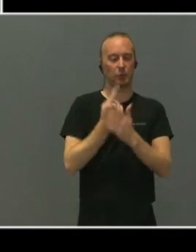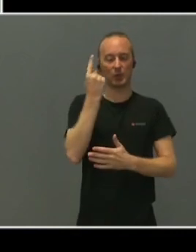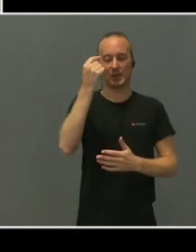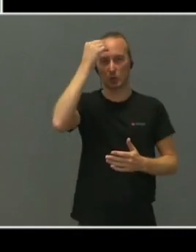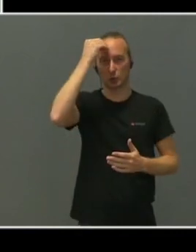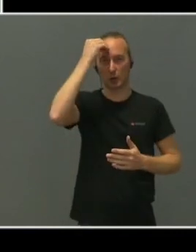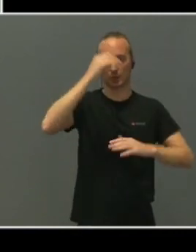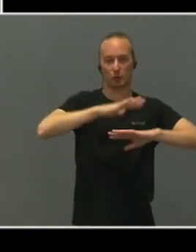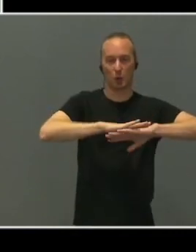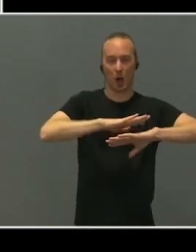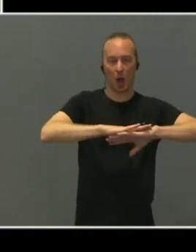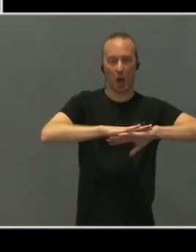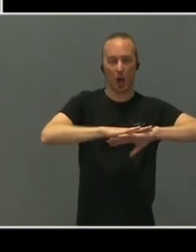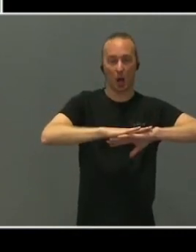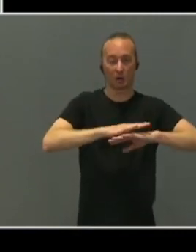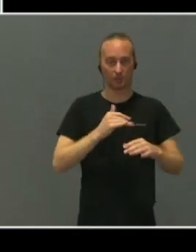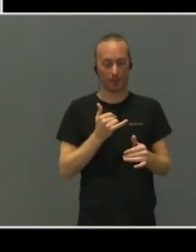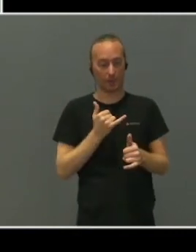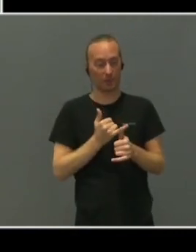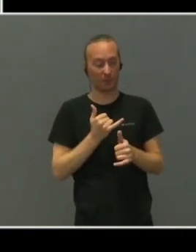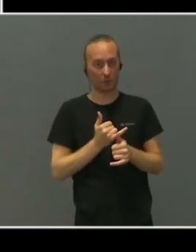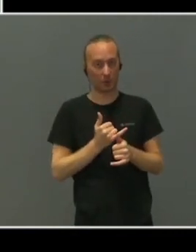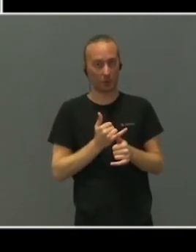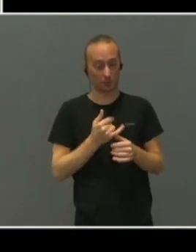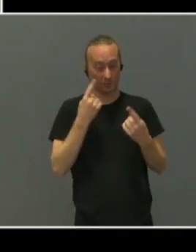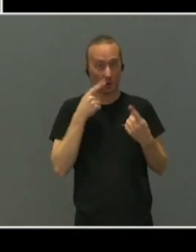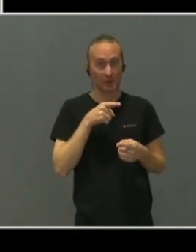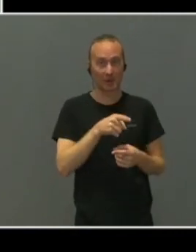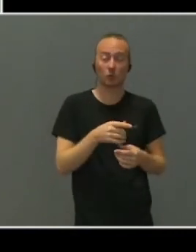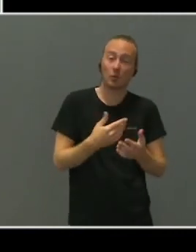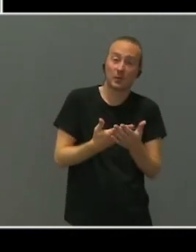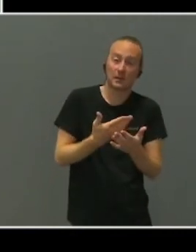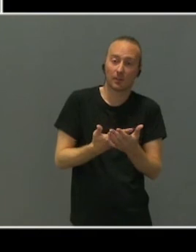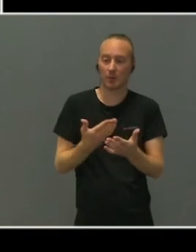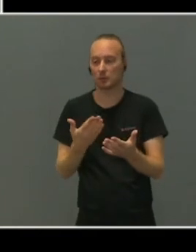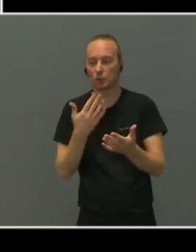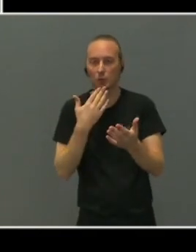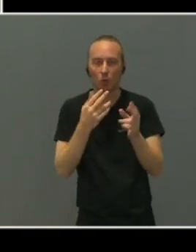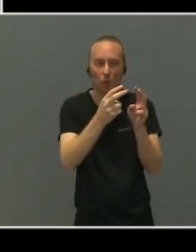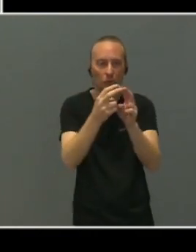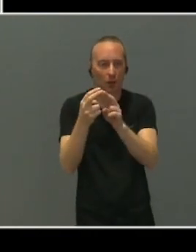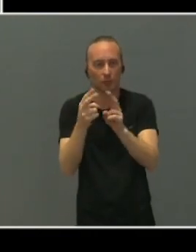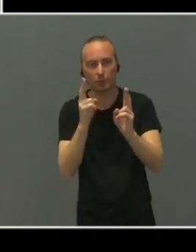og det får vi jo blant annet fra å ha god kontakt med brukerorganisasjonene.